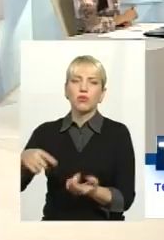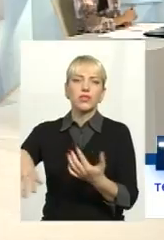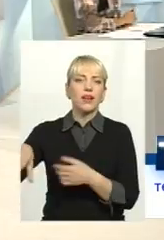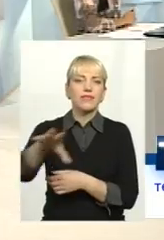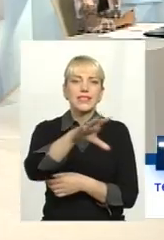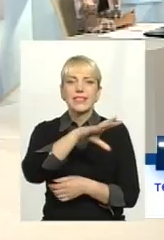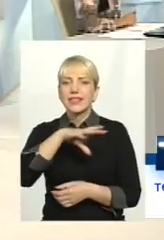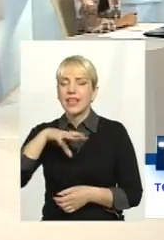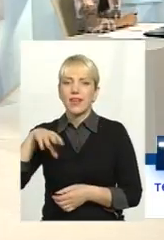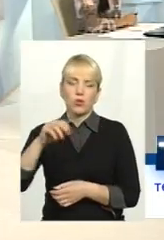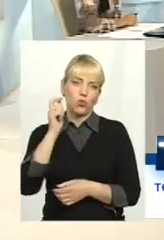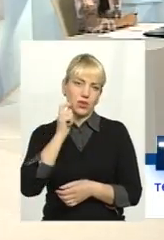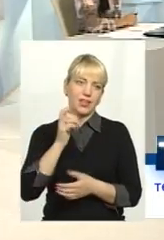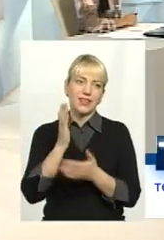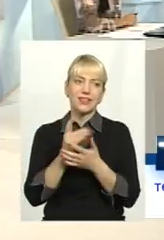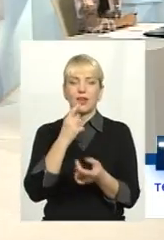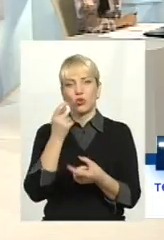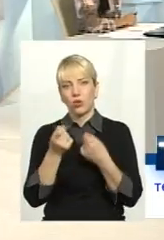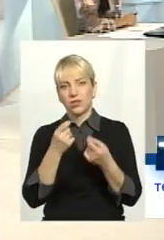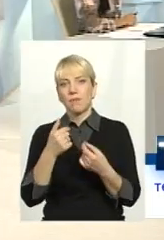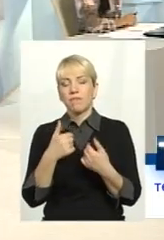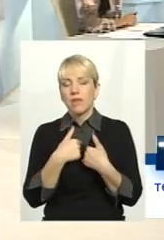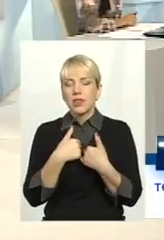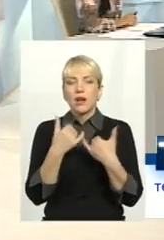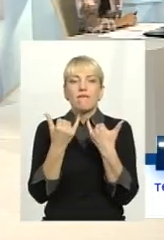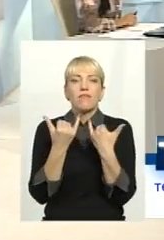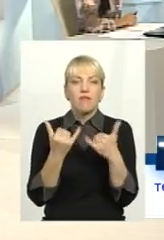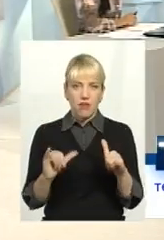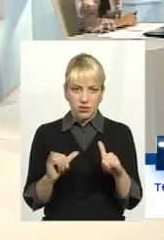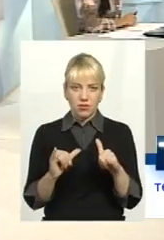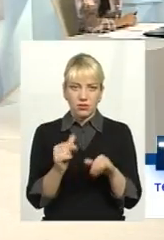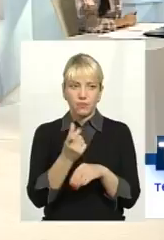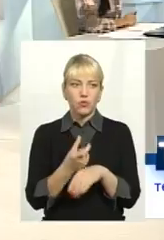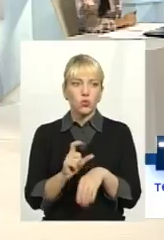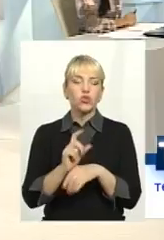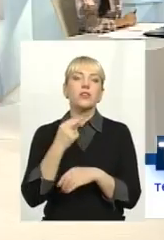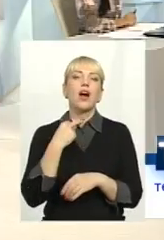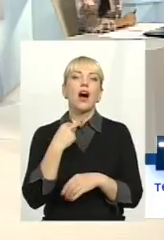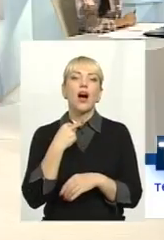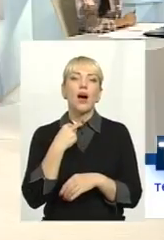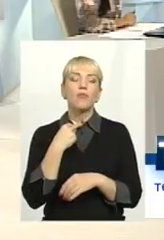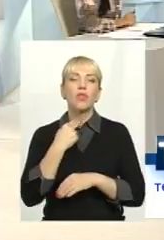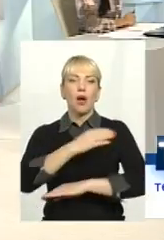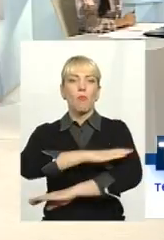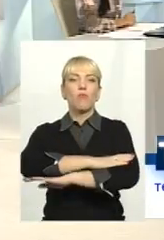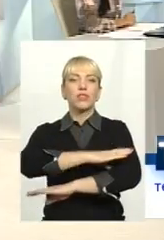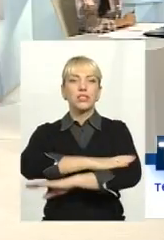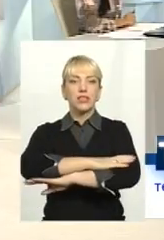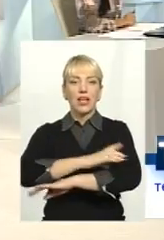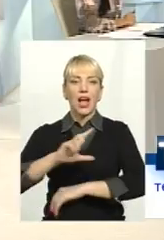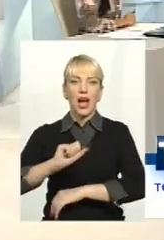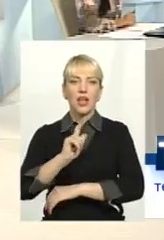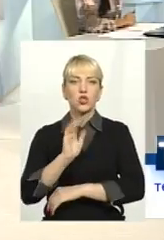Тобто, є нюанси свої. Мене глибоко вразила дуже нахабна поведінка газовиків компанії.